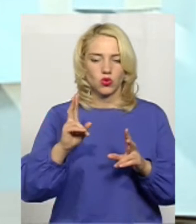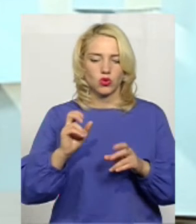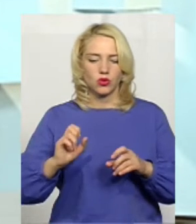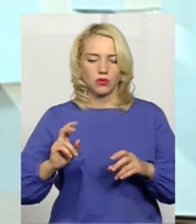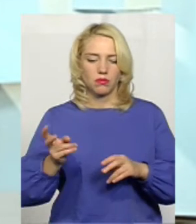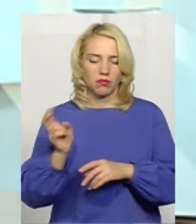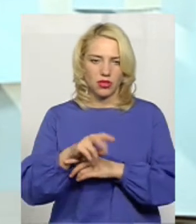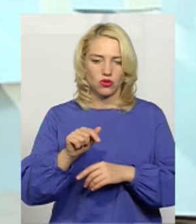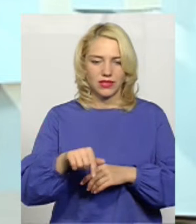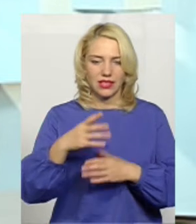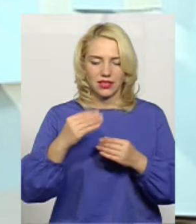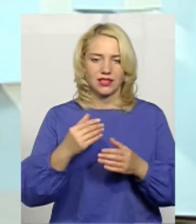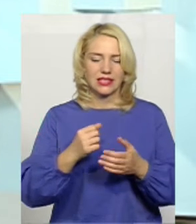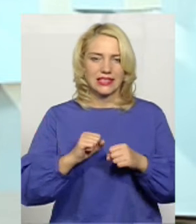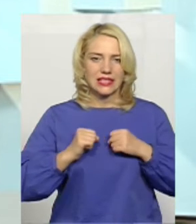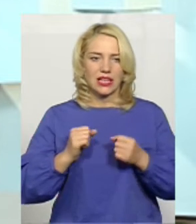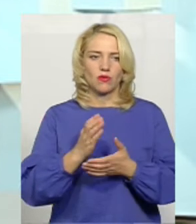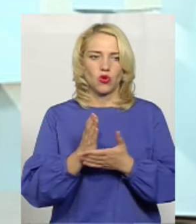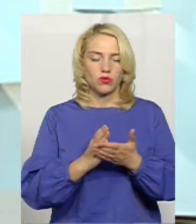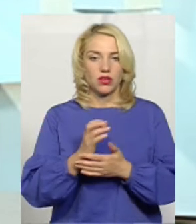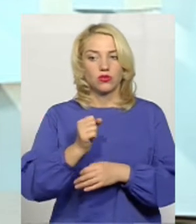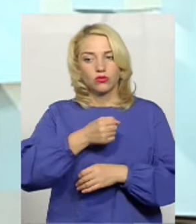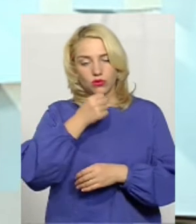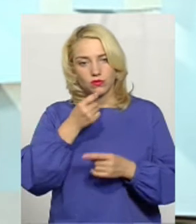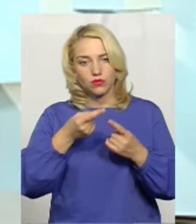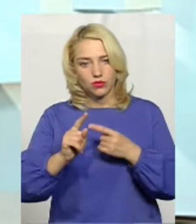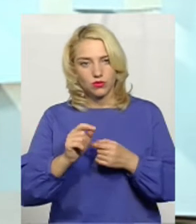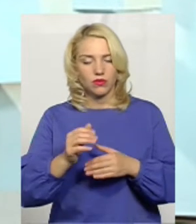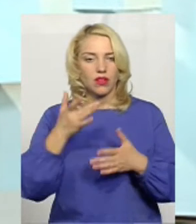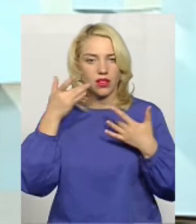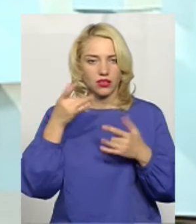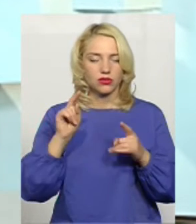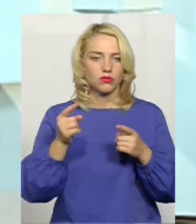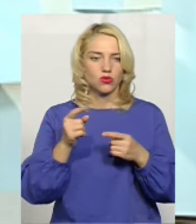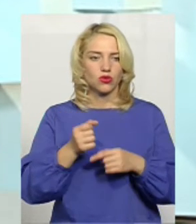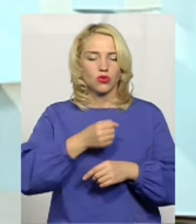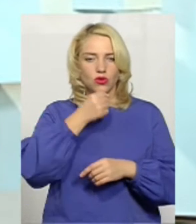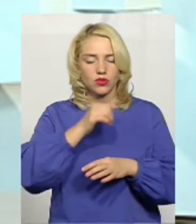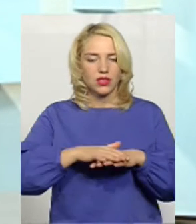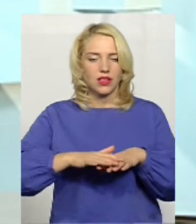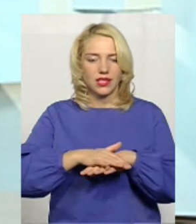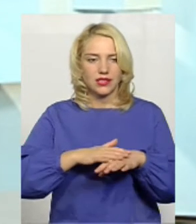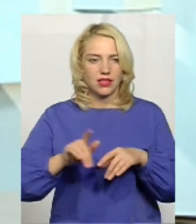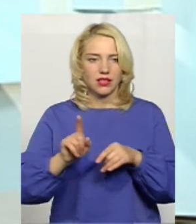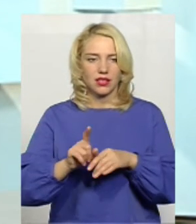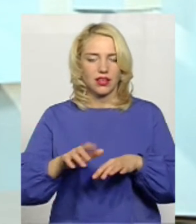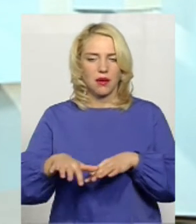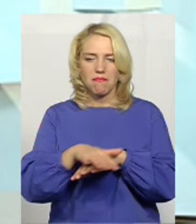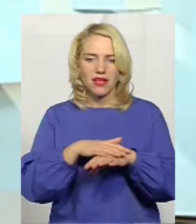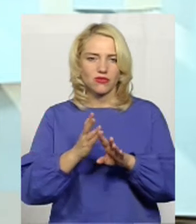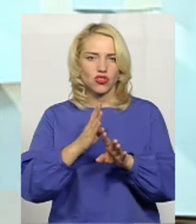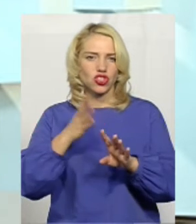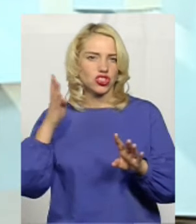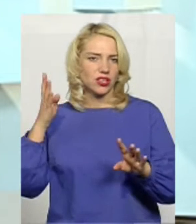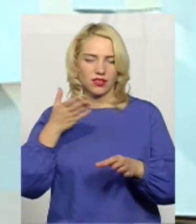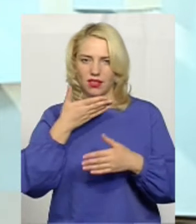стараємося, щоб ми всіх їх обслужили. З дорослим населенням легше, в тому плані, що дорослого населення таких максових, таких черг не буває.